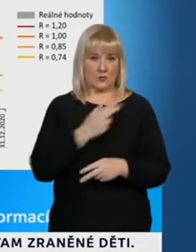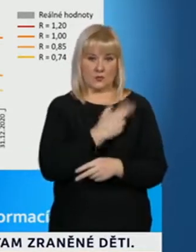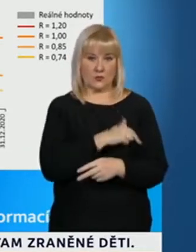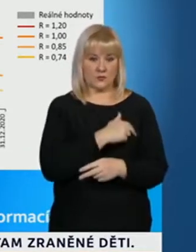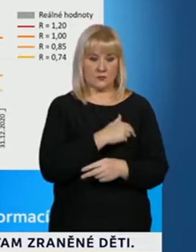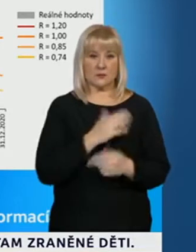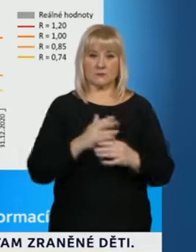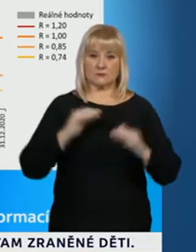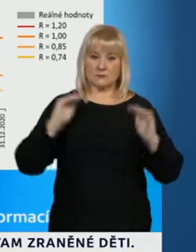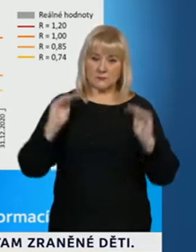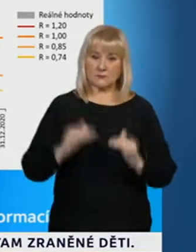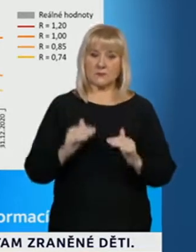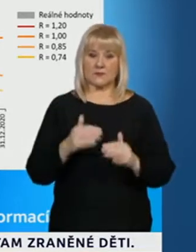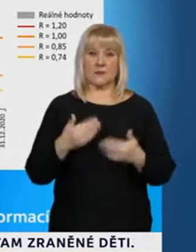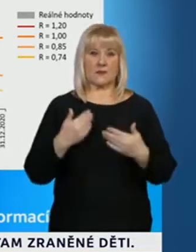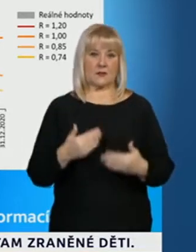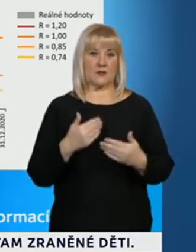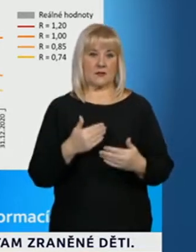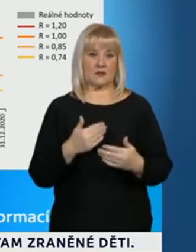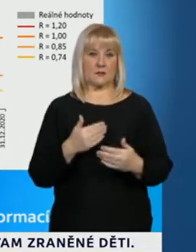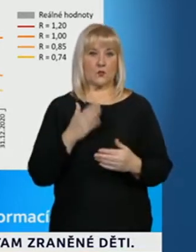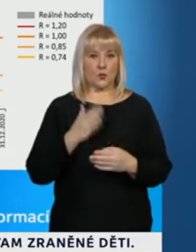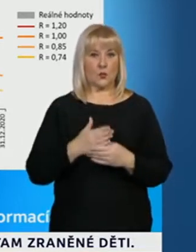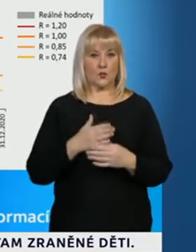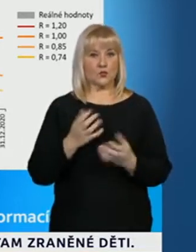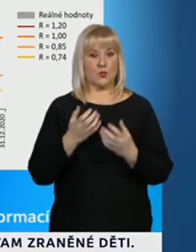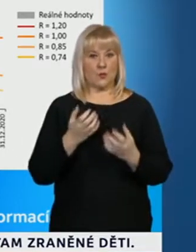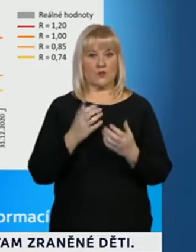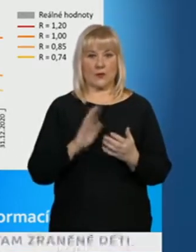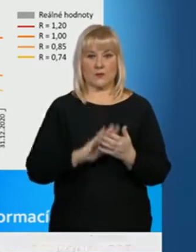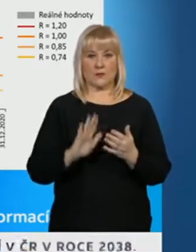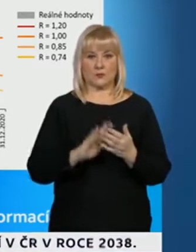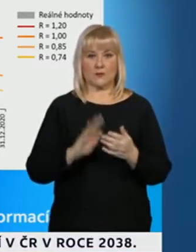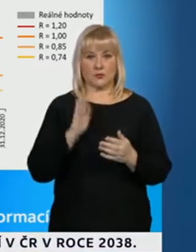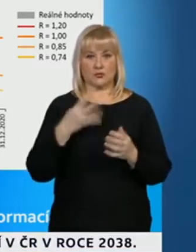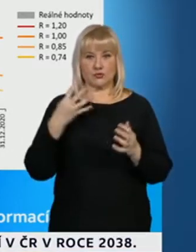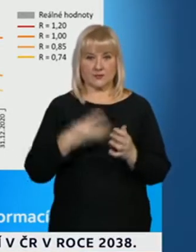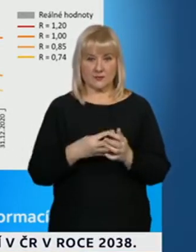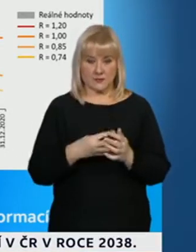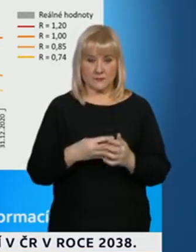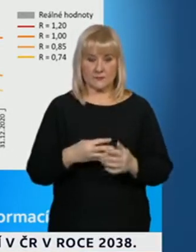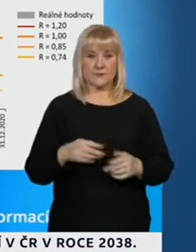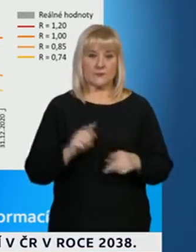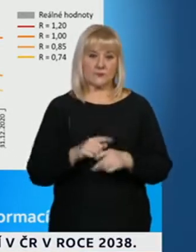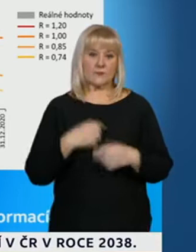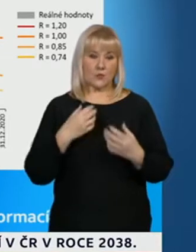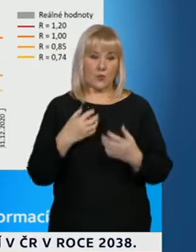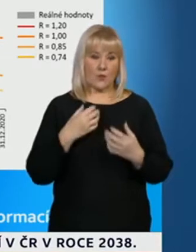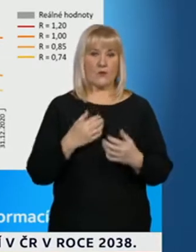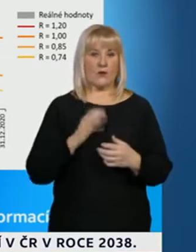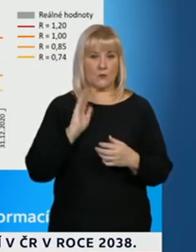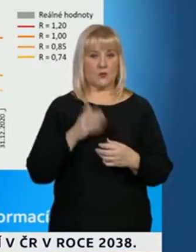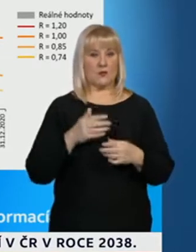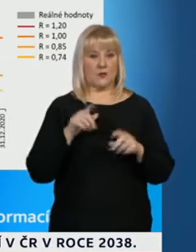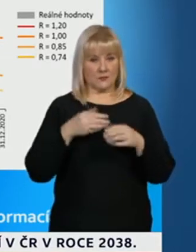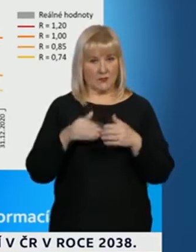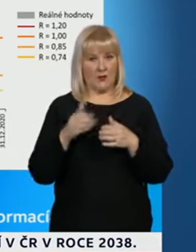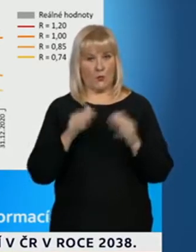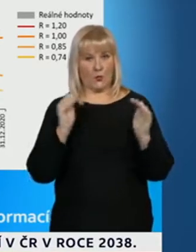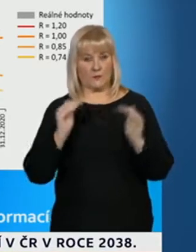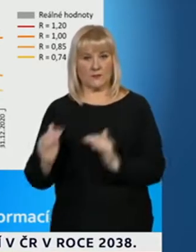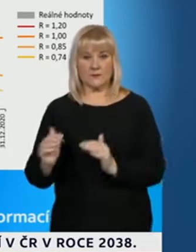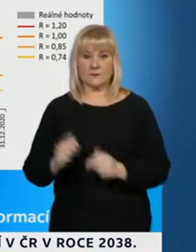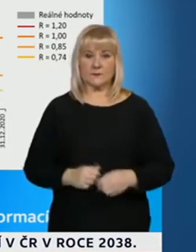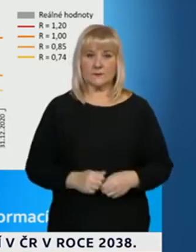dostali k těm hodnotám, které už se snad blíží i ke 4 000. A doufíme, že ta trajektorie bude takováto. Chci jenom